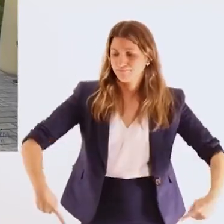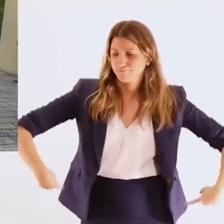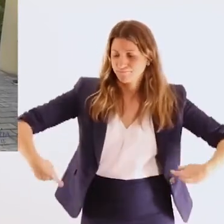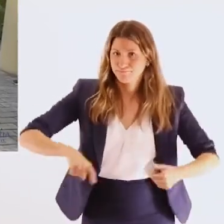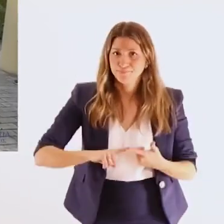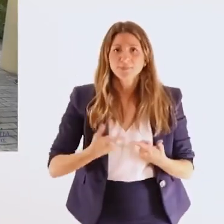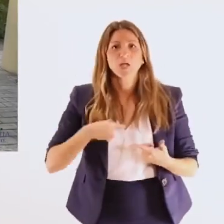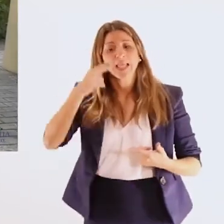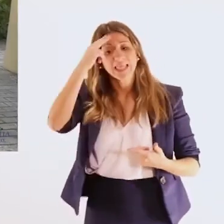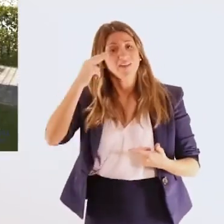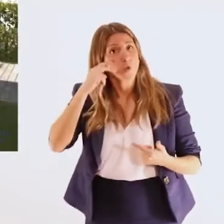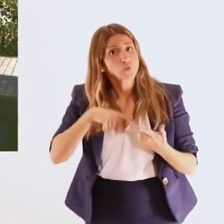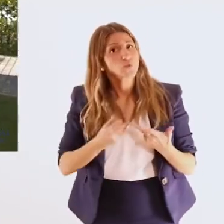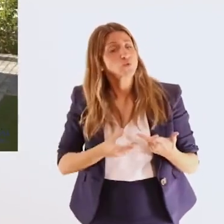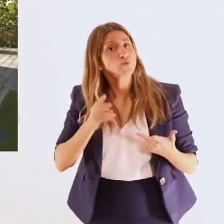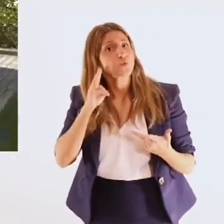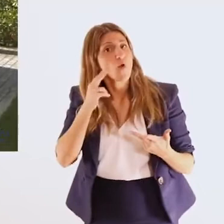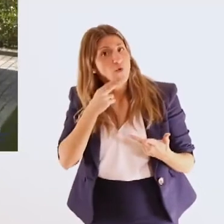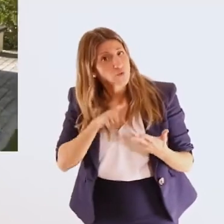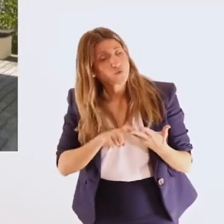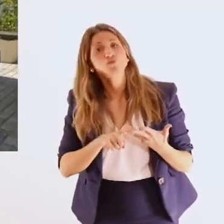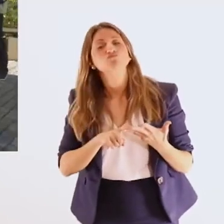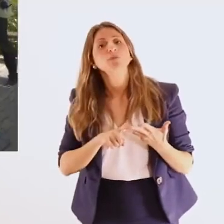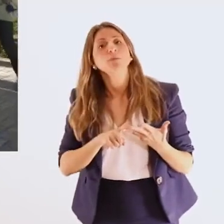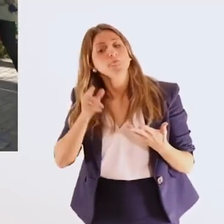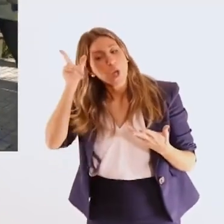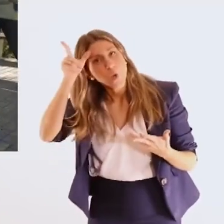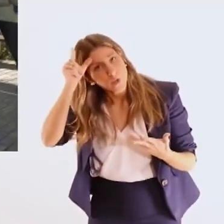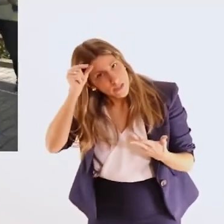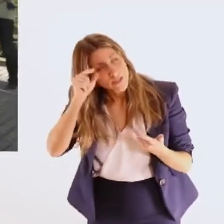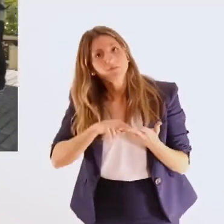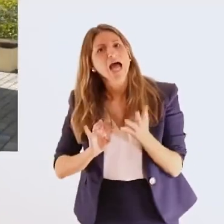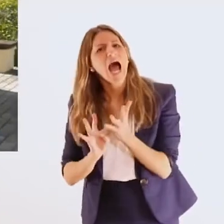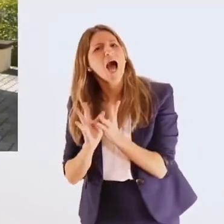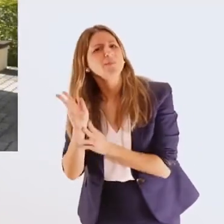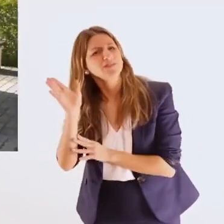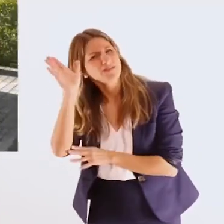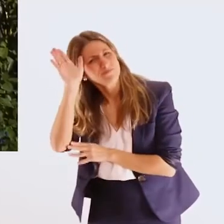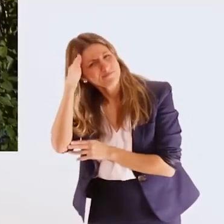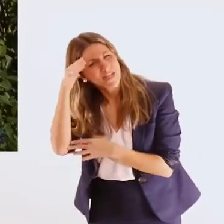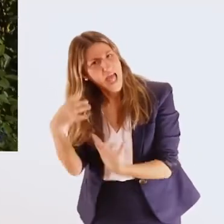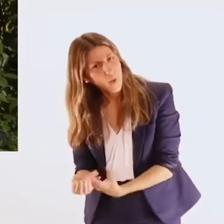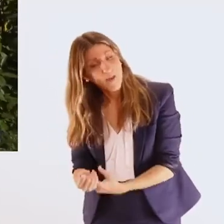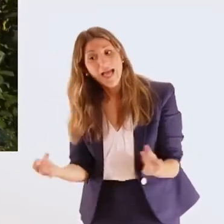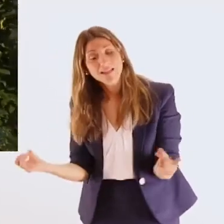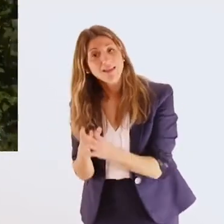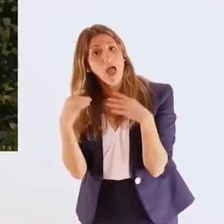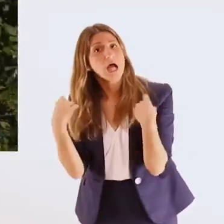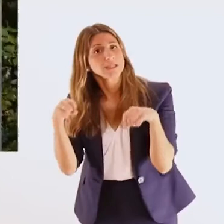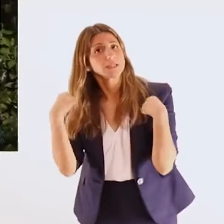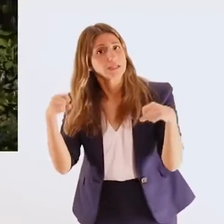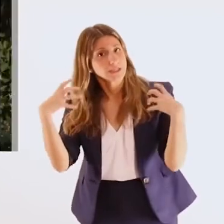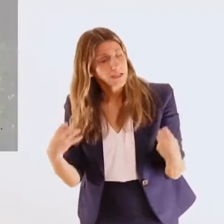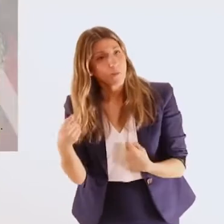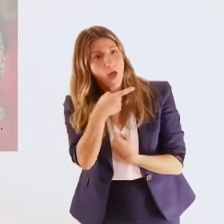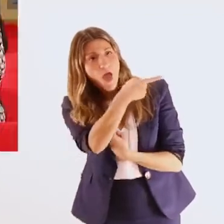συγκεκριμένα από την κινητική την οπτική, την ακουστική την νοητική, την αναπτυξιακή Μέσα από τη χρήση λοιπόν